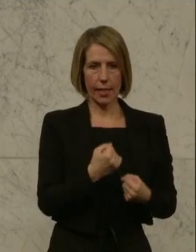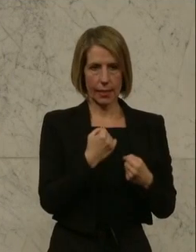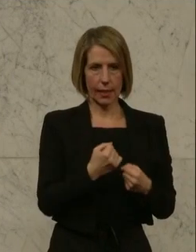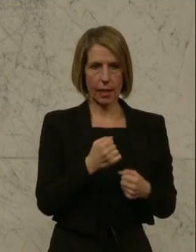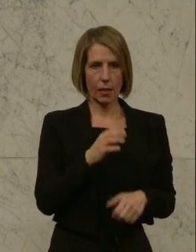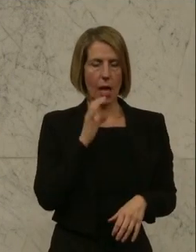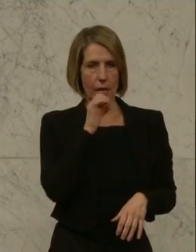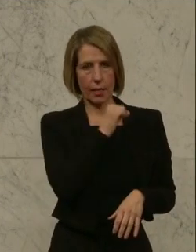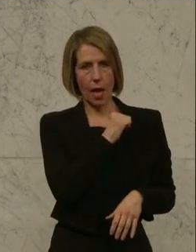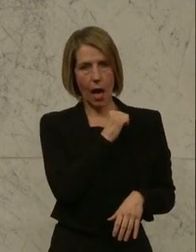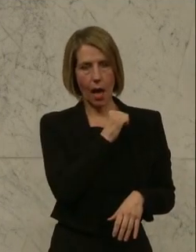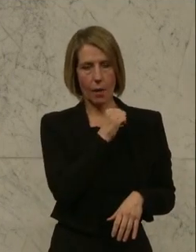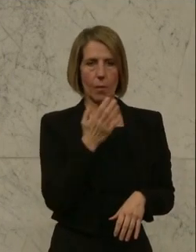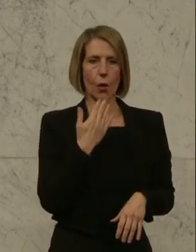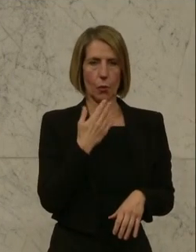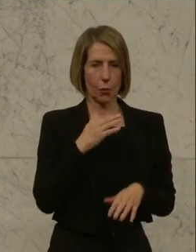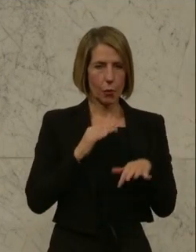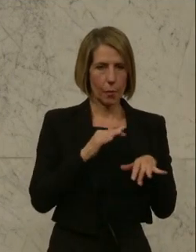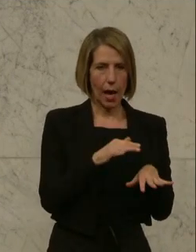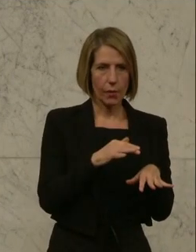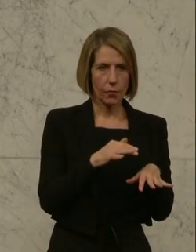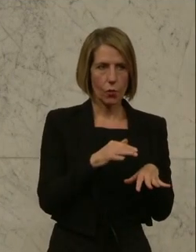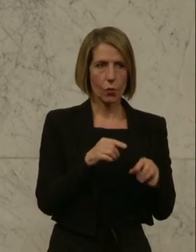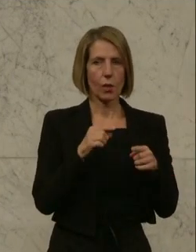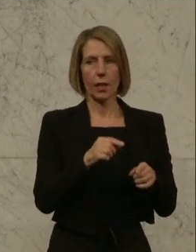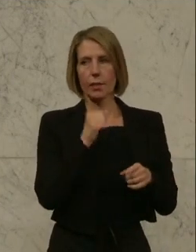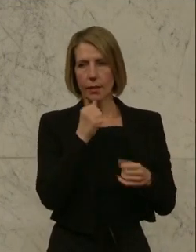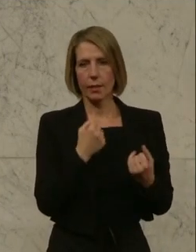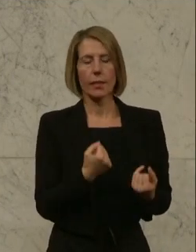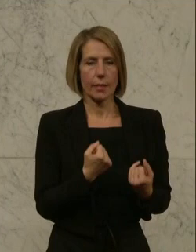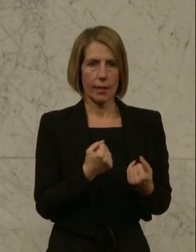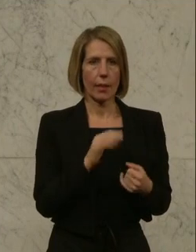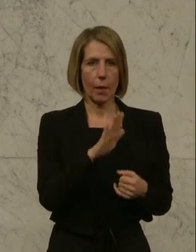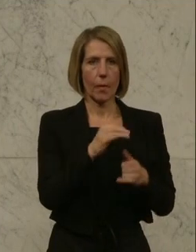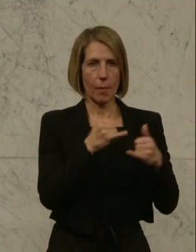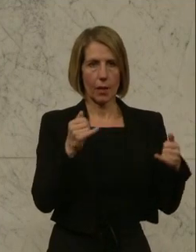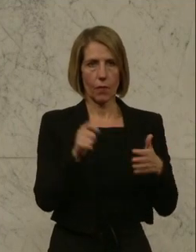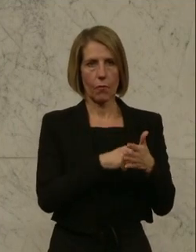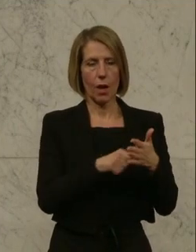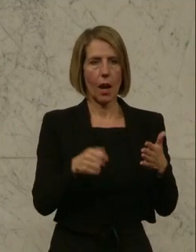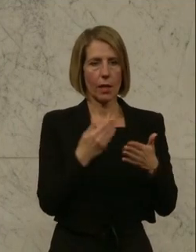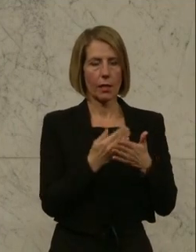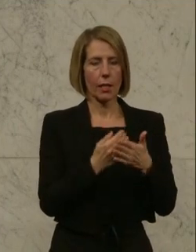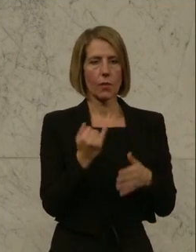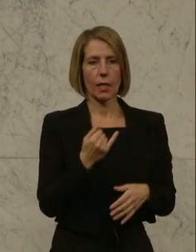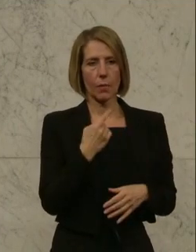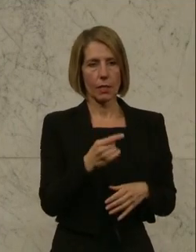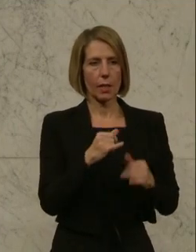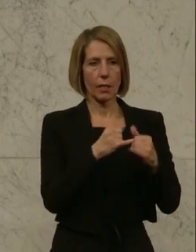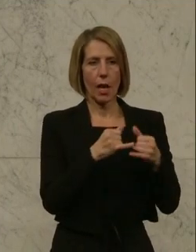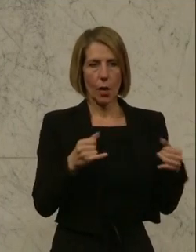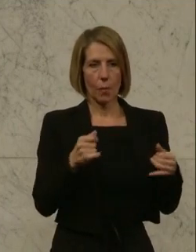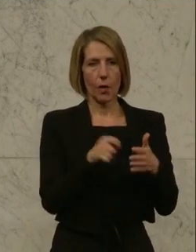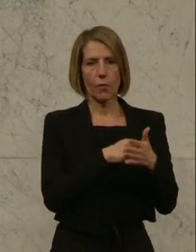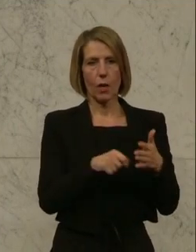also geheim unbeeinflusst. Das ist einfach nicht gewährleistet bei der Briefwahl. Und daher haben wir immer gesagt, die Briefwahl sollte